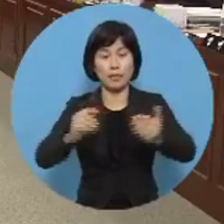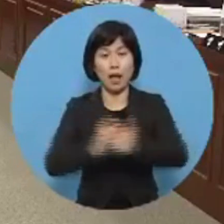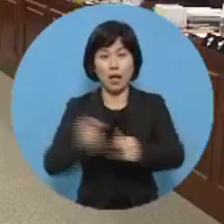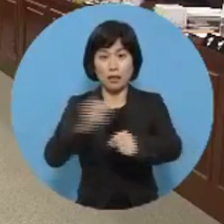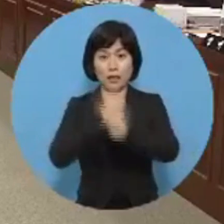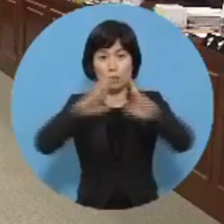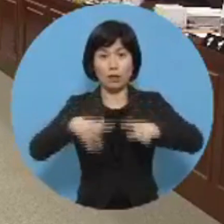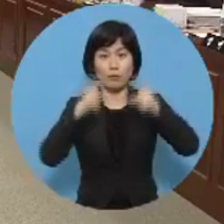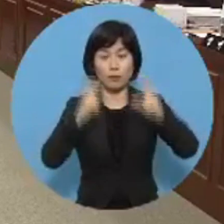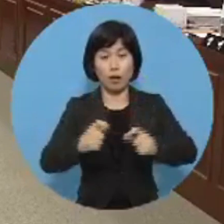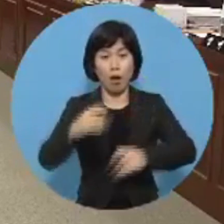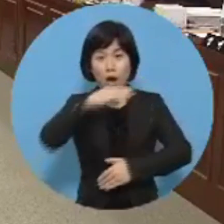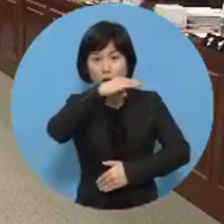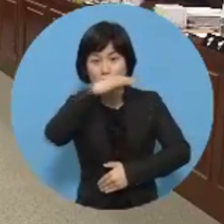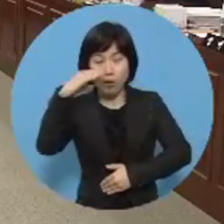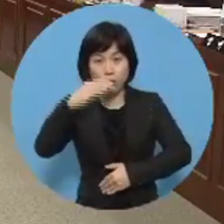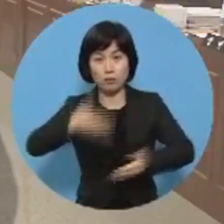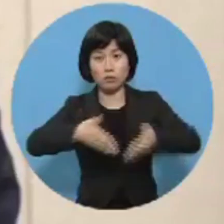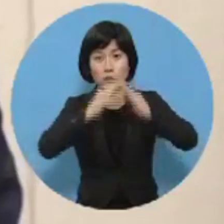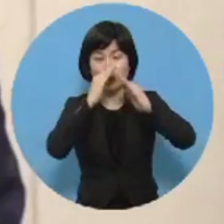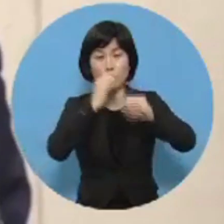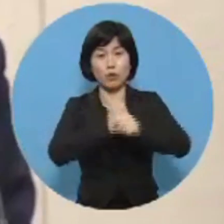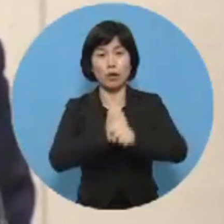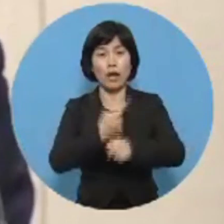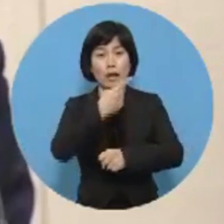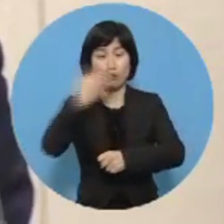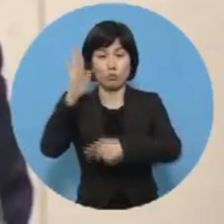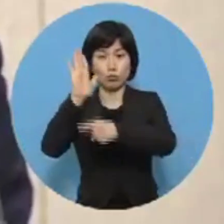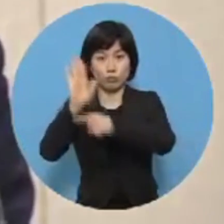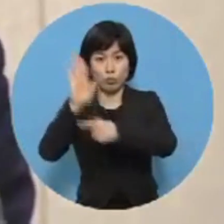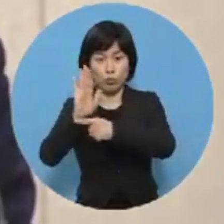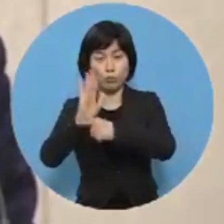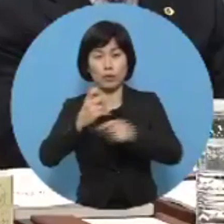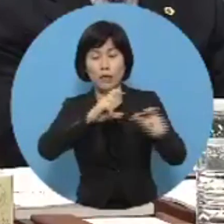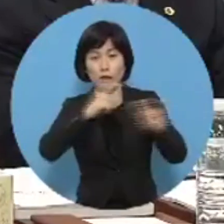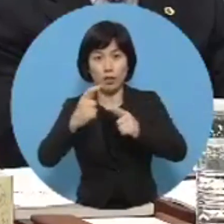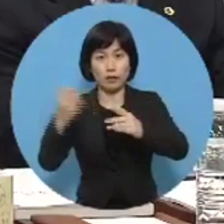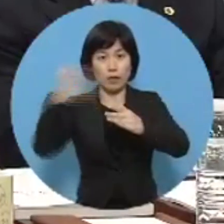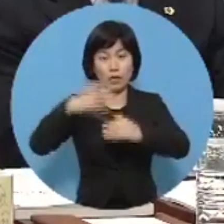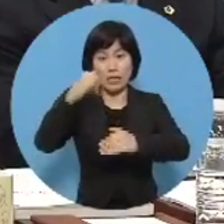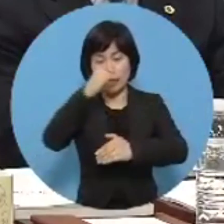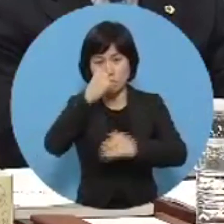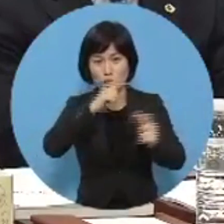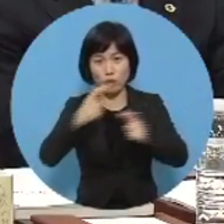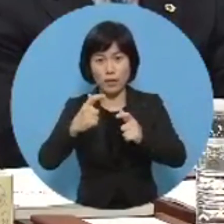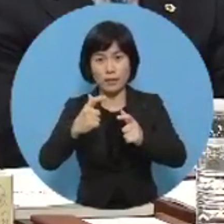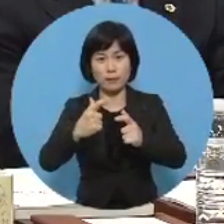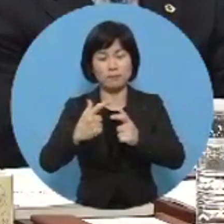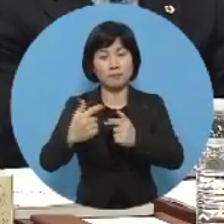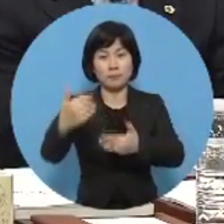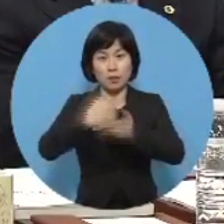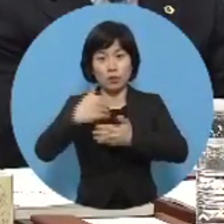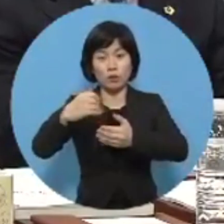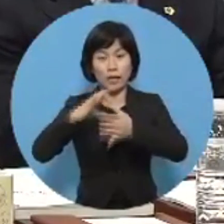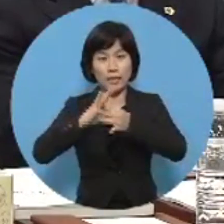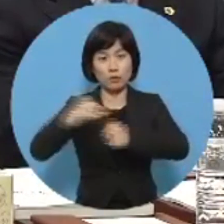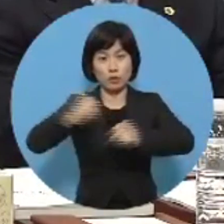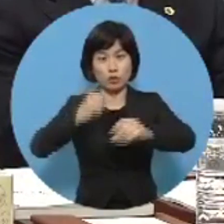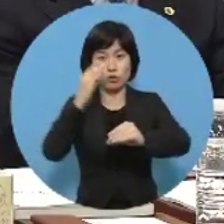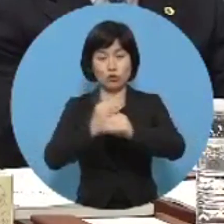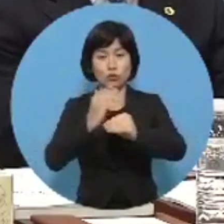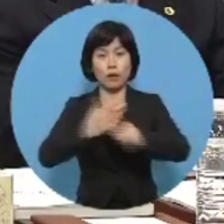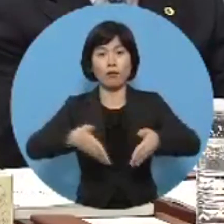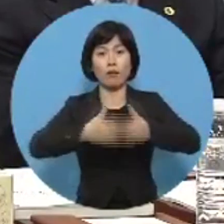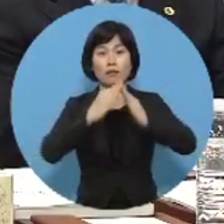건설도시국가소방본부, 전남개발공사소관에 속하는 여러 안건을 중심으로 활동하고 있는 건설소방위원회에서는